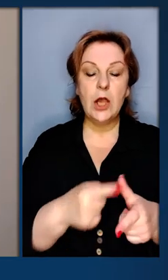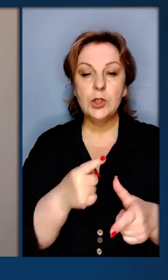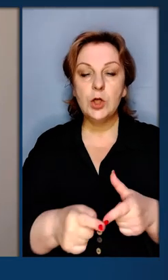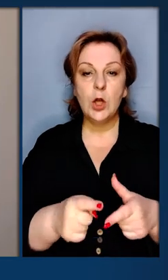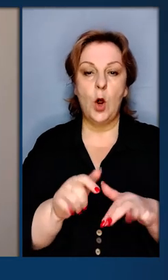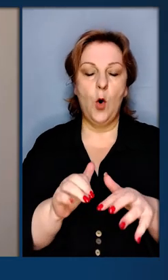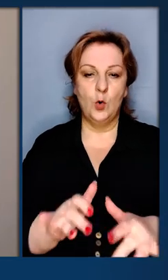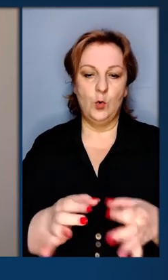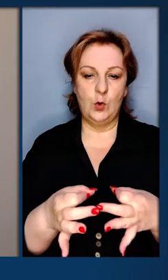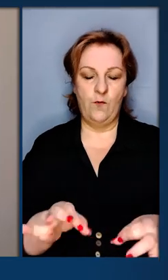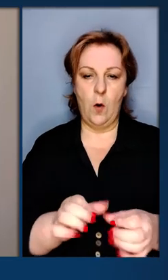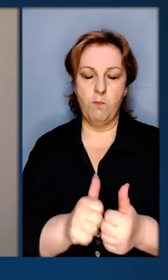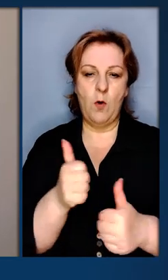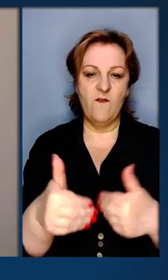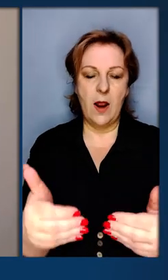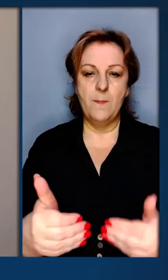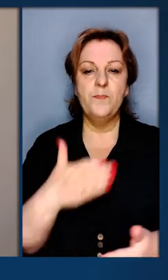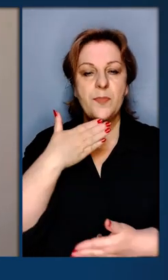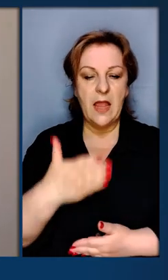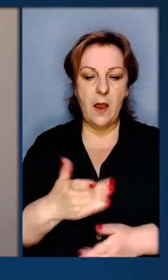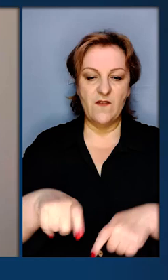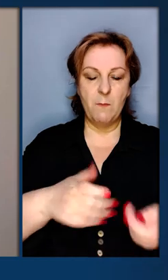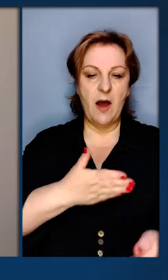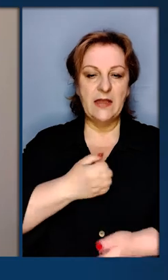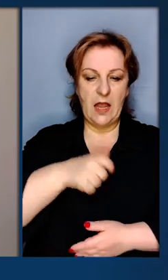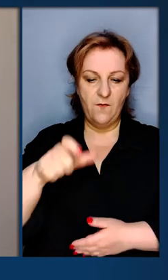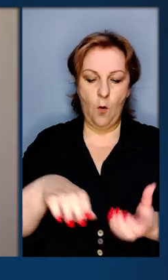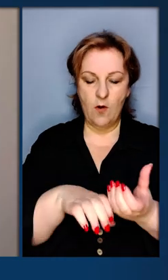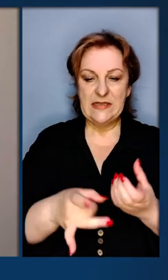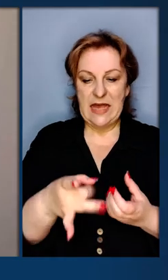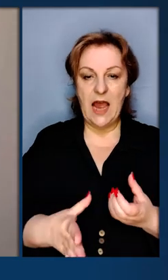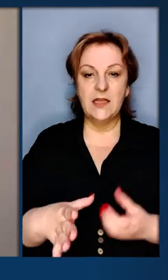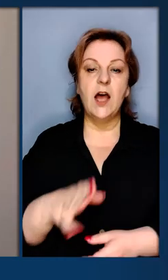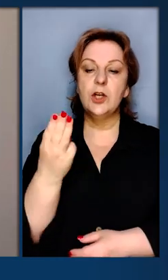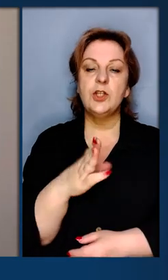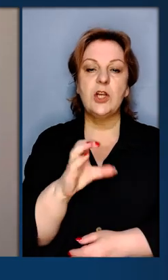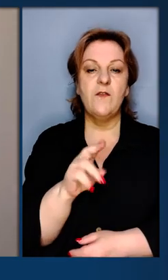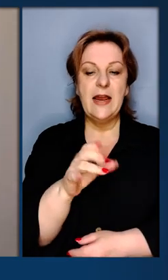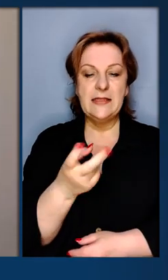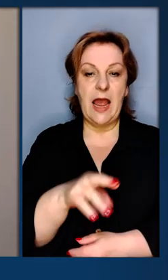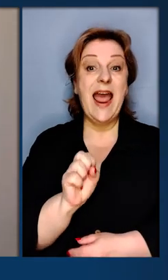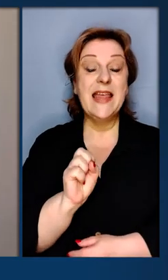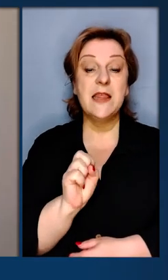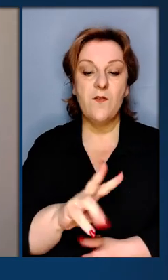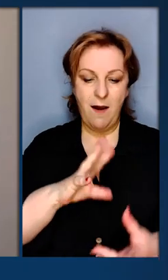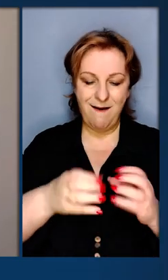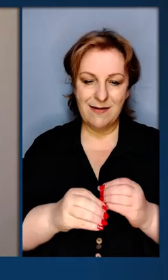залежить, чи рухається свобода вперед. Дякую за передані нашим воїнам снаряди. Швеція.